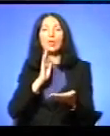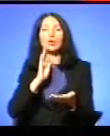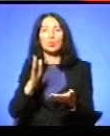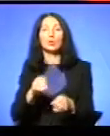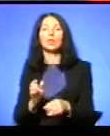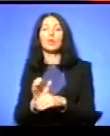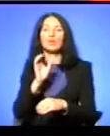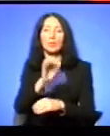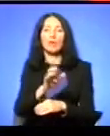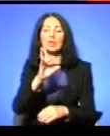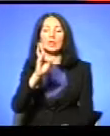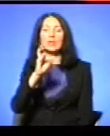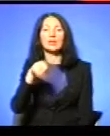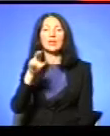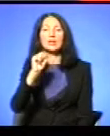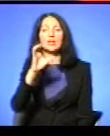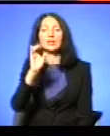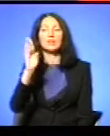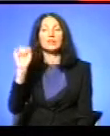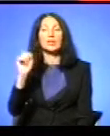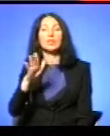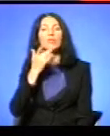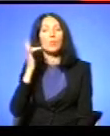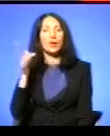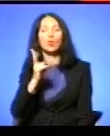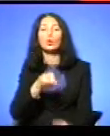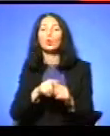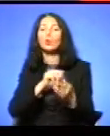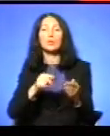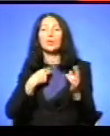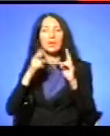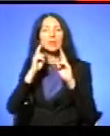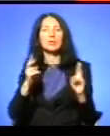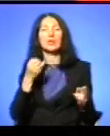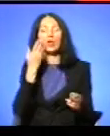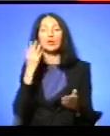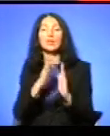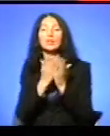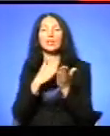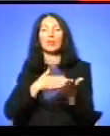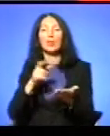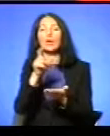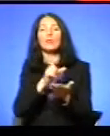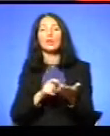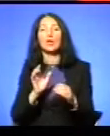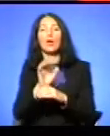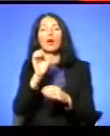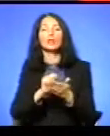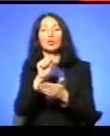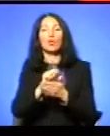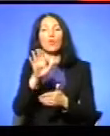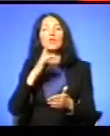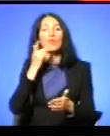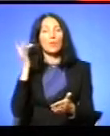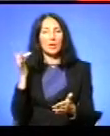Хто це написав? Чия рука? Я не знаю І я, коли ця збірка моїх, яка вийшла в Америці Вийшла вже тут, в Україні